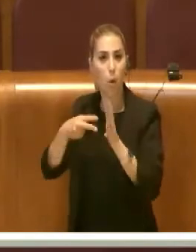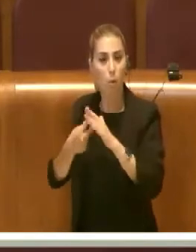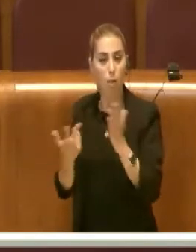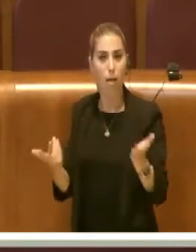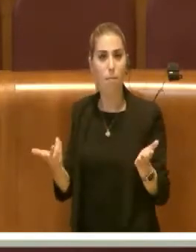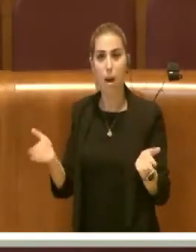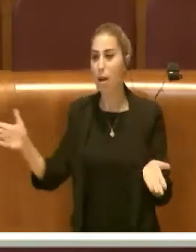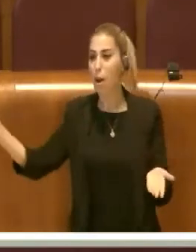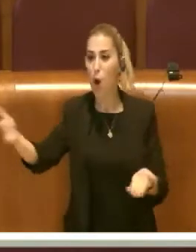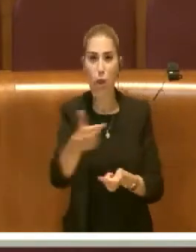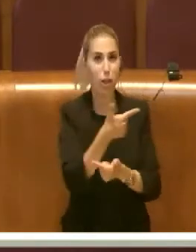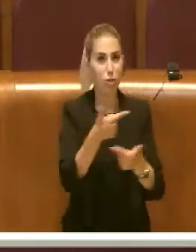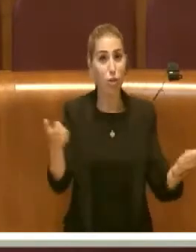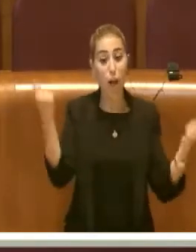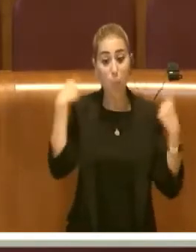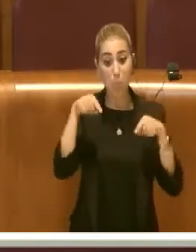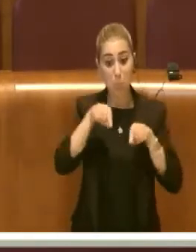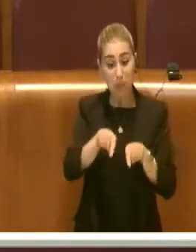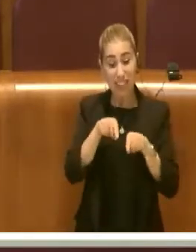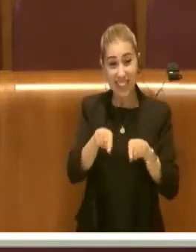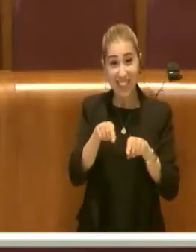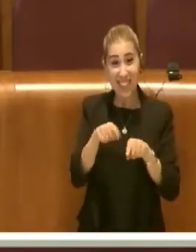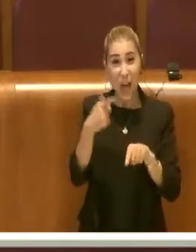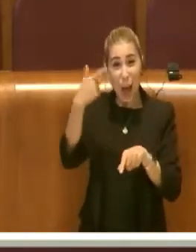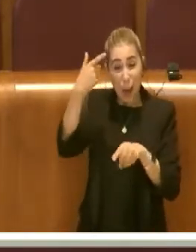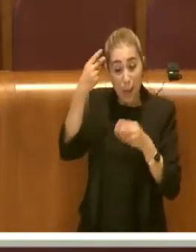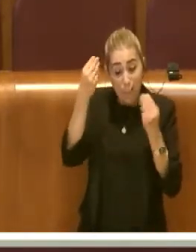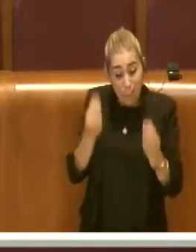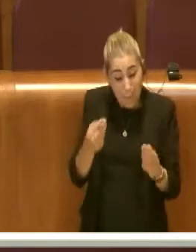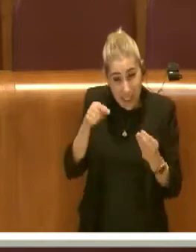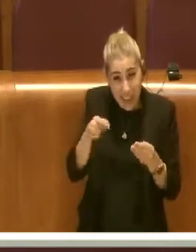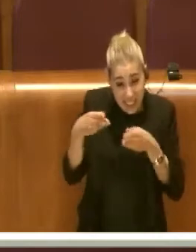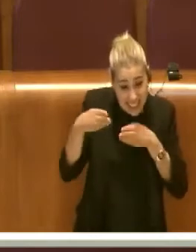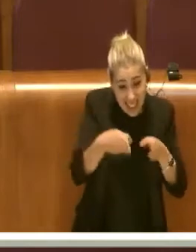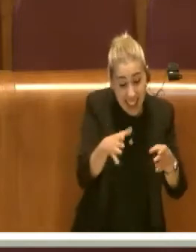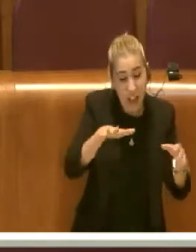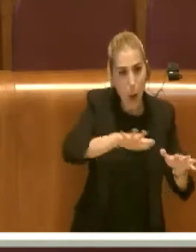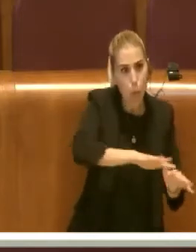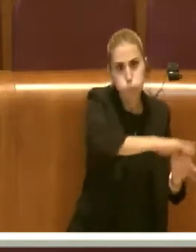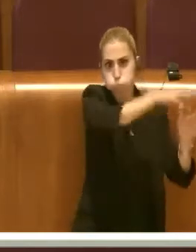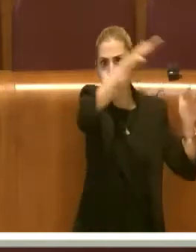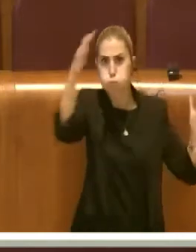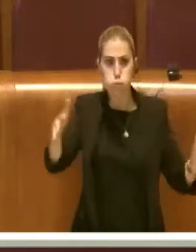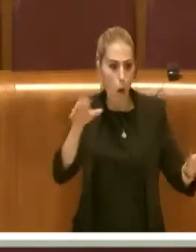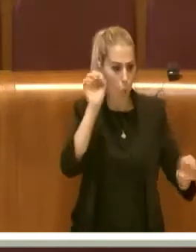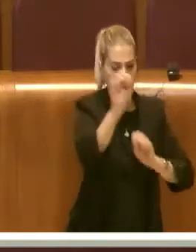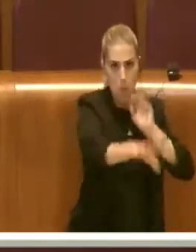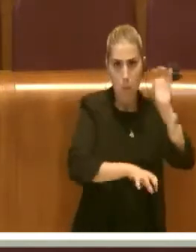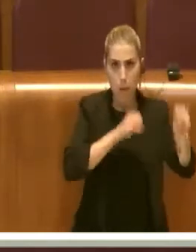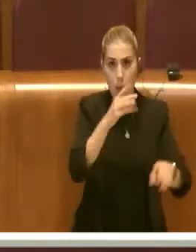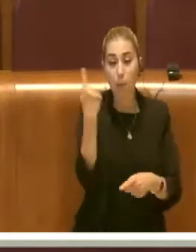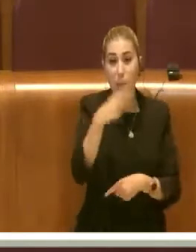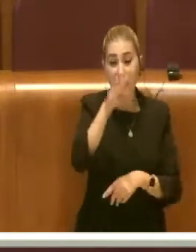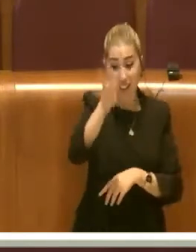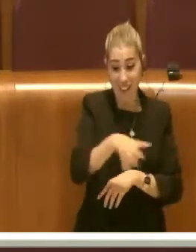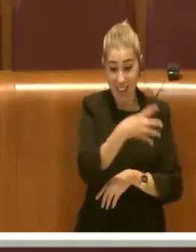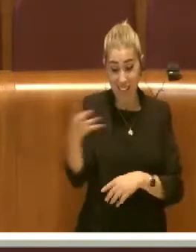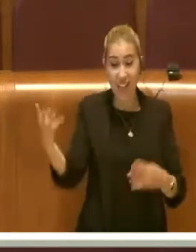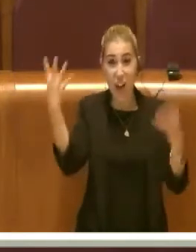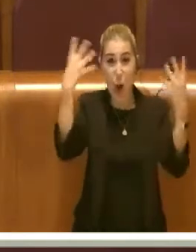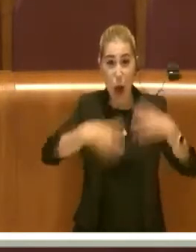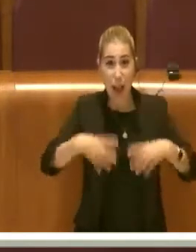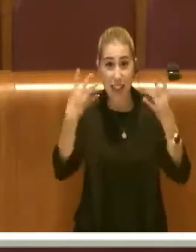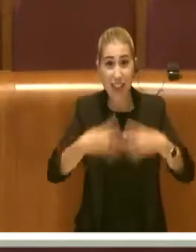motivo per cui i rifiuti rimangono a terra. Tutto questo nell'organizzazione del piano di rifiuti